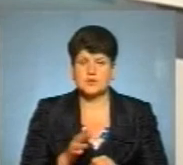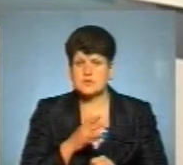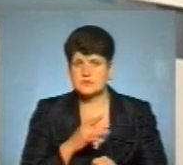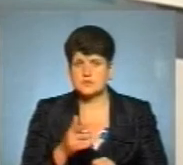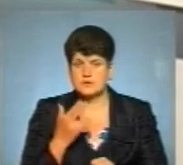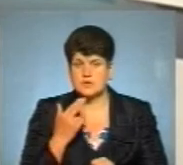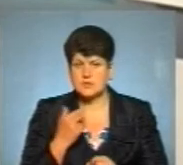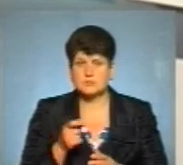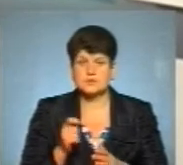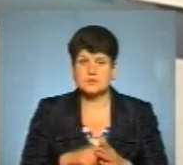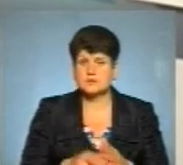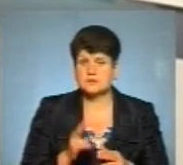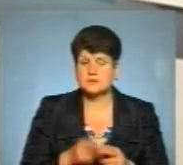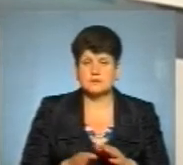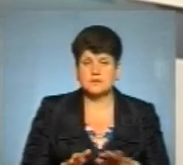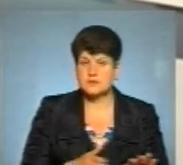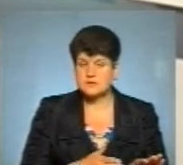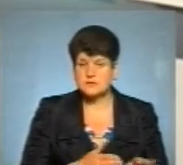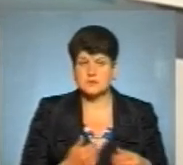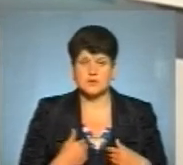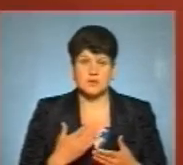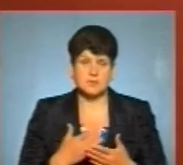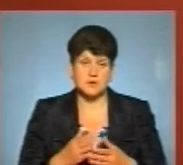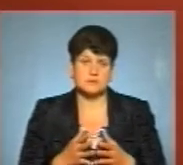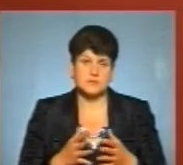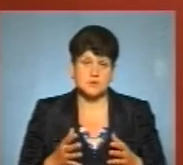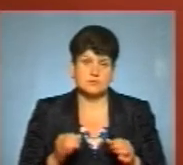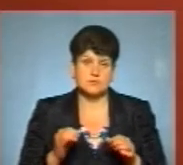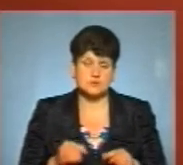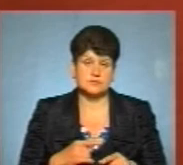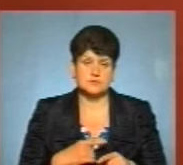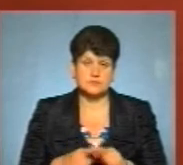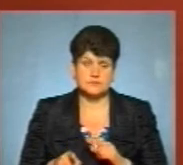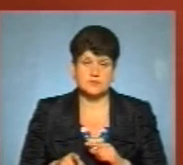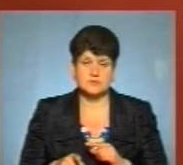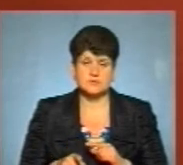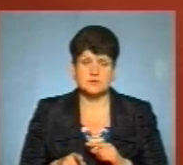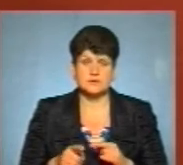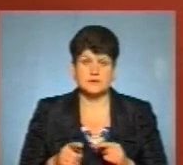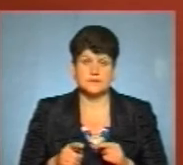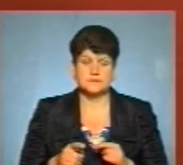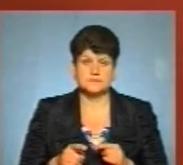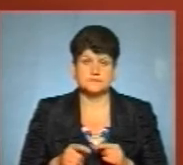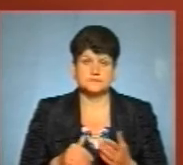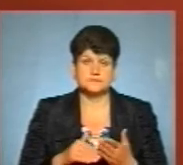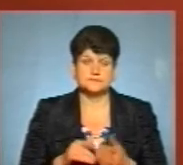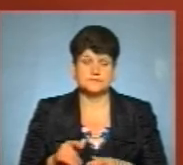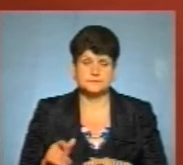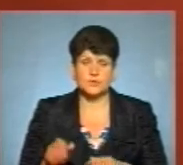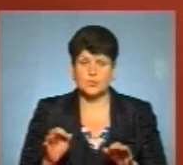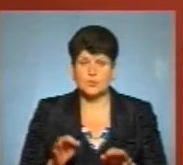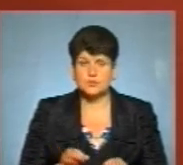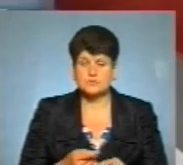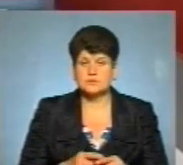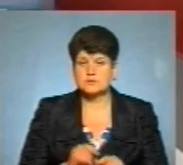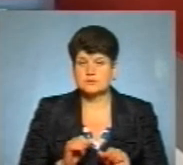ГРВІ, як такий, закінчився. І ми маємо змогу більш оперативніше реагувати на ці виклики. Вицінити це може